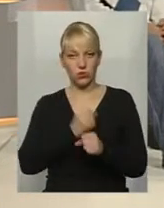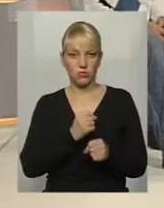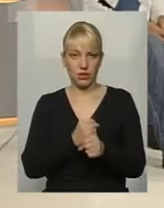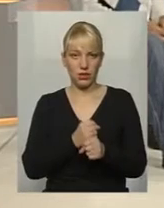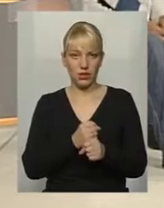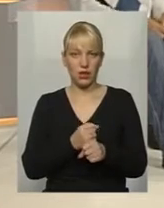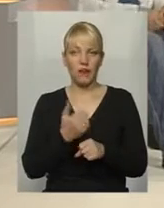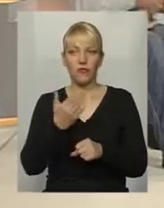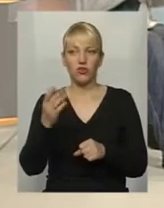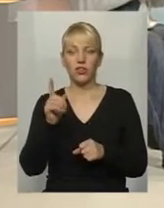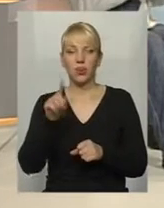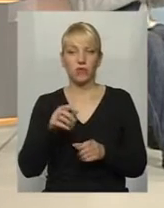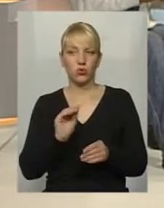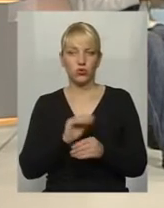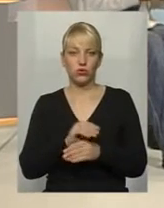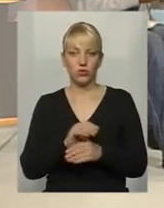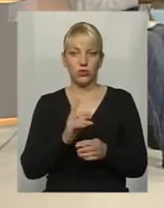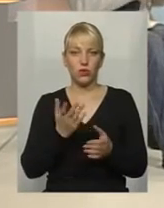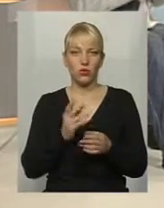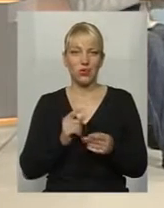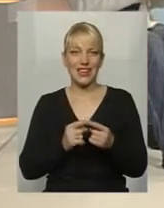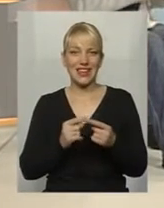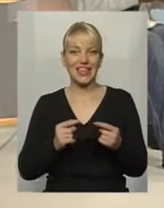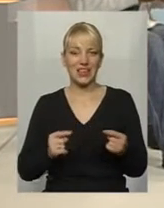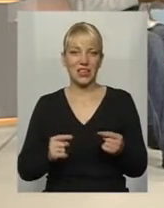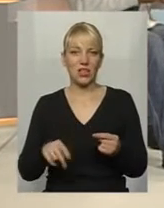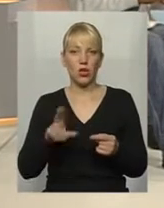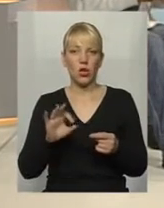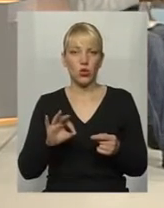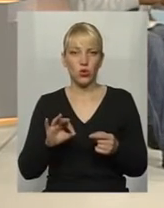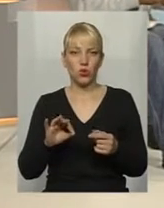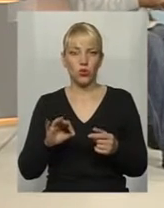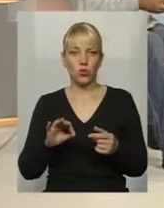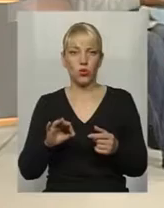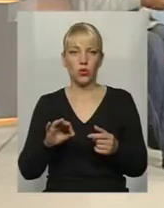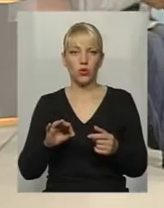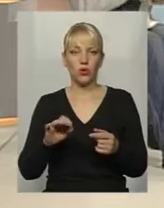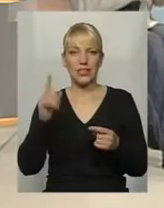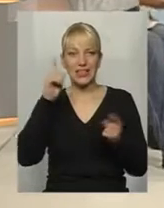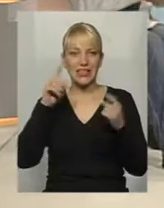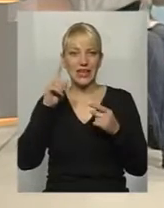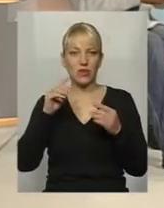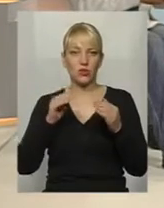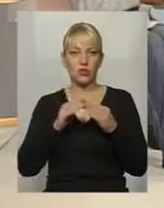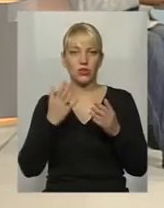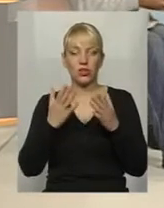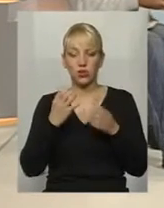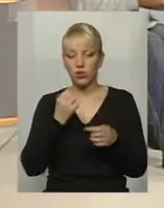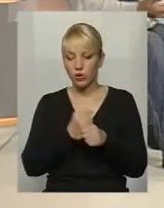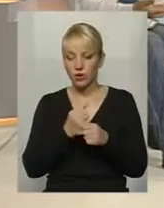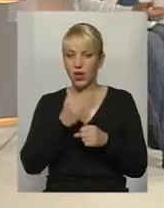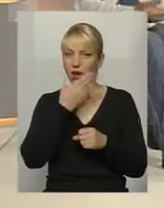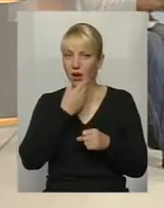додають до певну деталь, до зовнішнього дизайну того самого будинку, якщо зробити якісно, красиво.